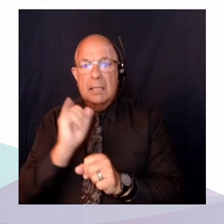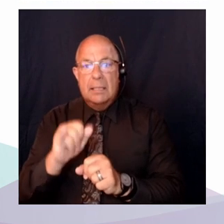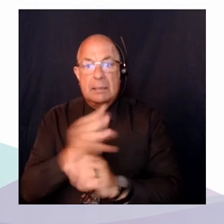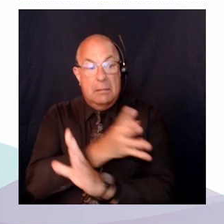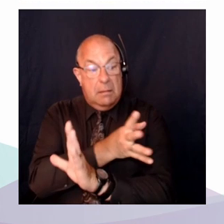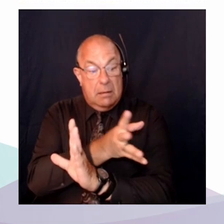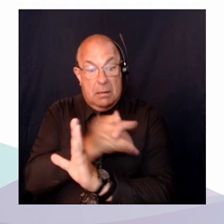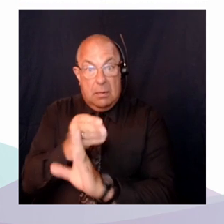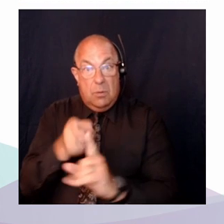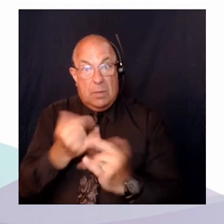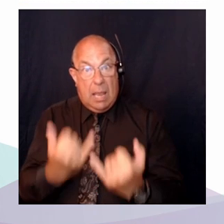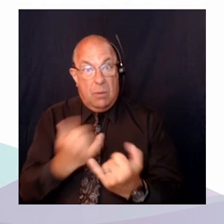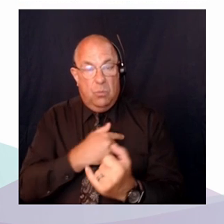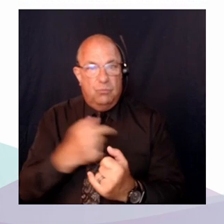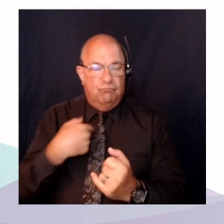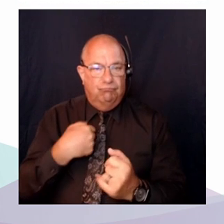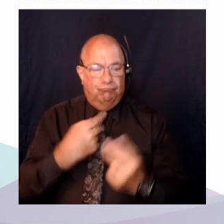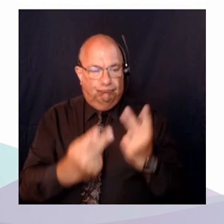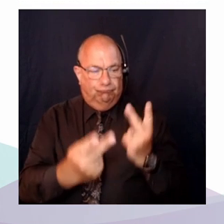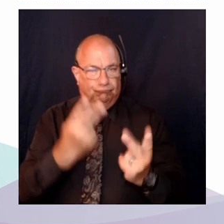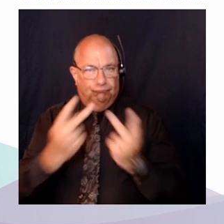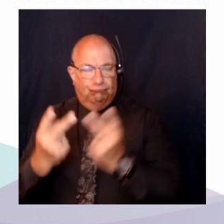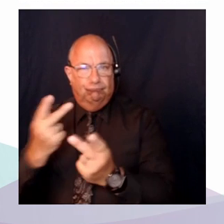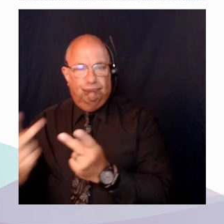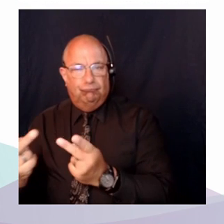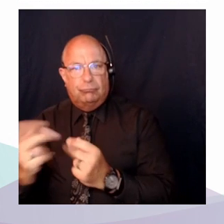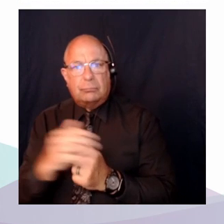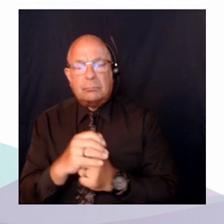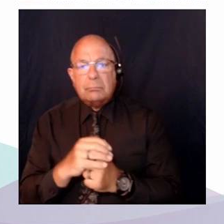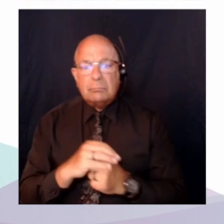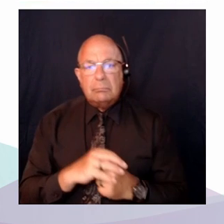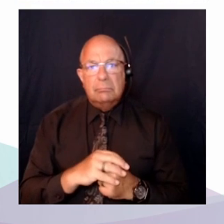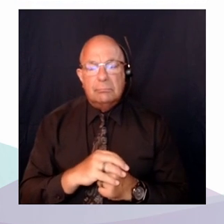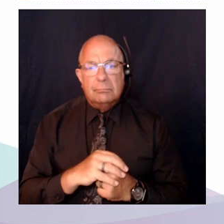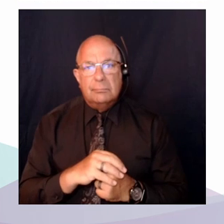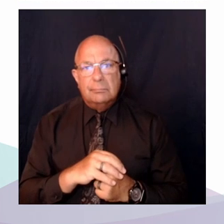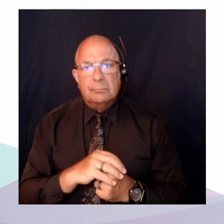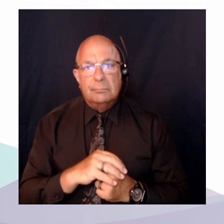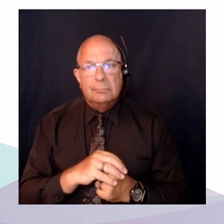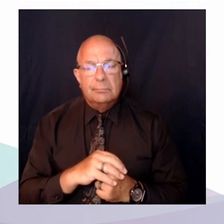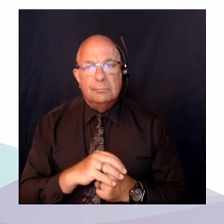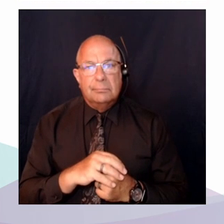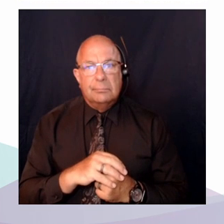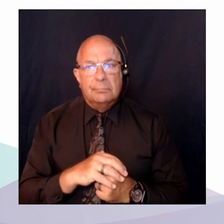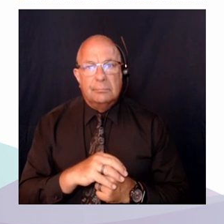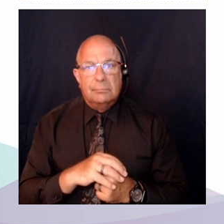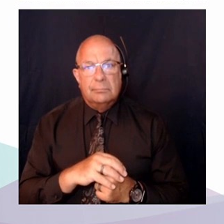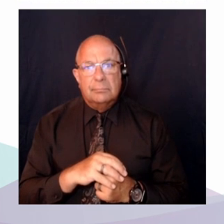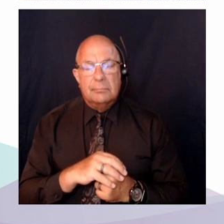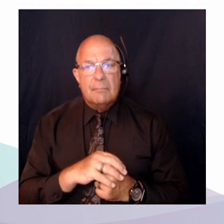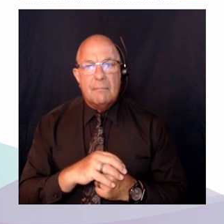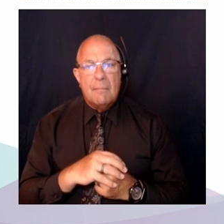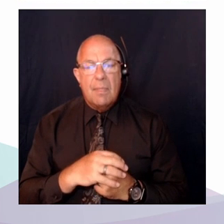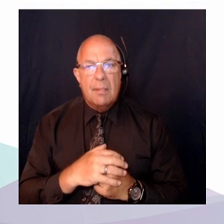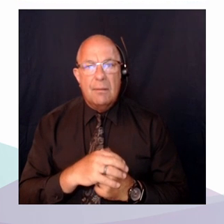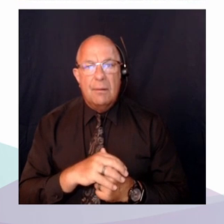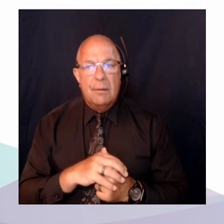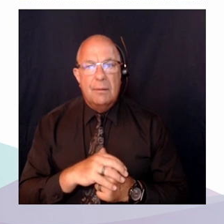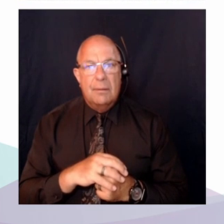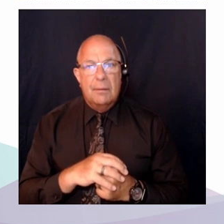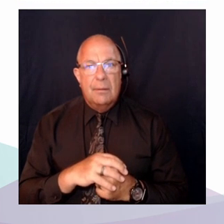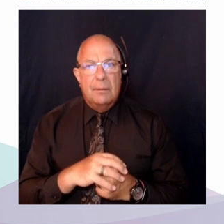à l'égard des appels qui portent sur les droits économiques et sociaux. On peut penser aussi au besoin pour les avocats de